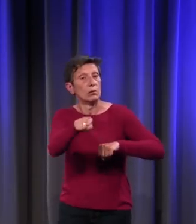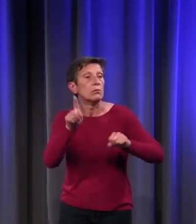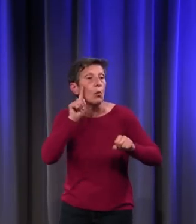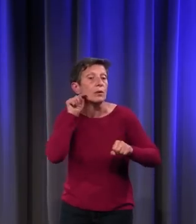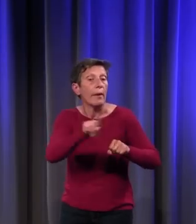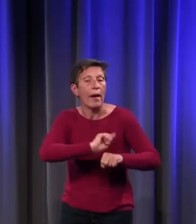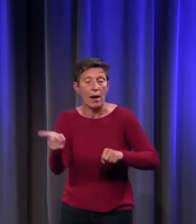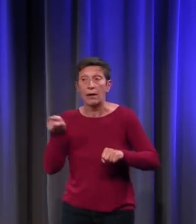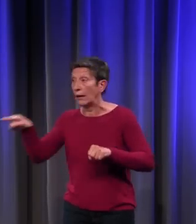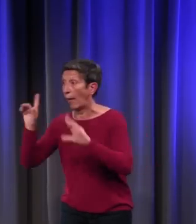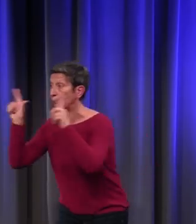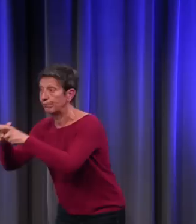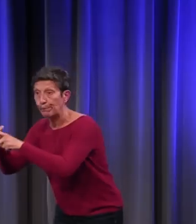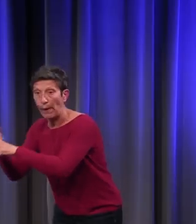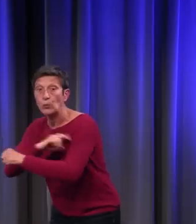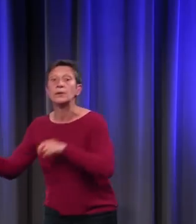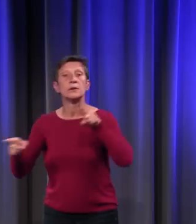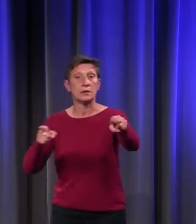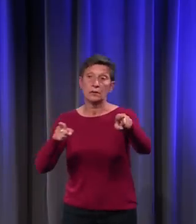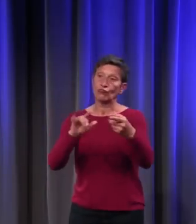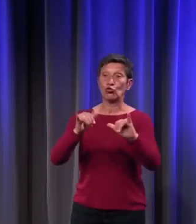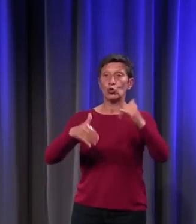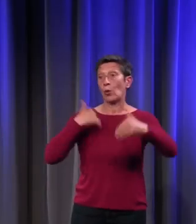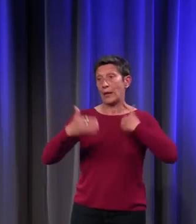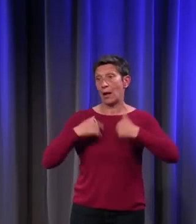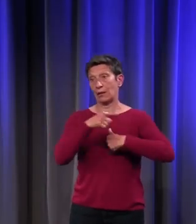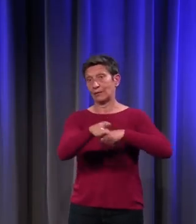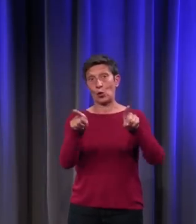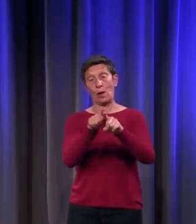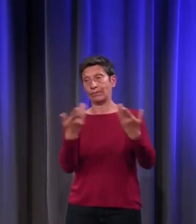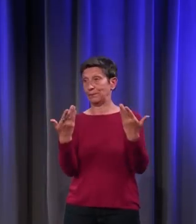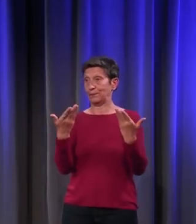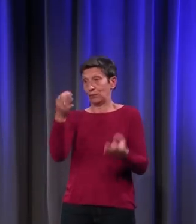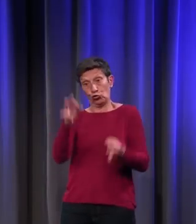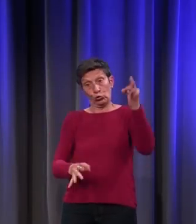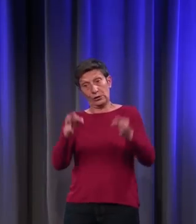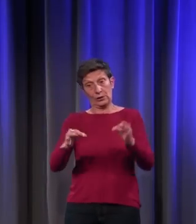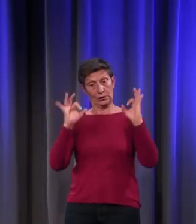la truie qu'on n'avait pas réussi à attraper. C'est donner l'image de la bonne justice.